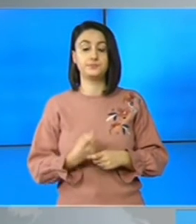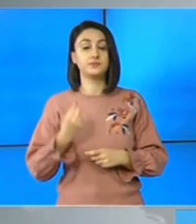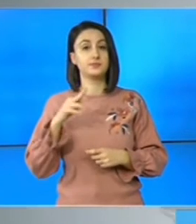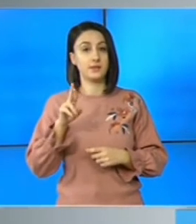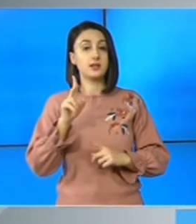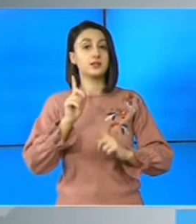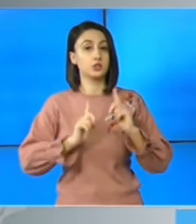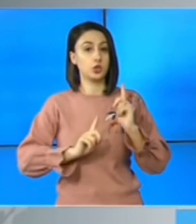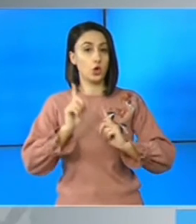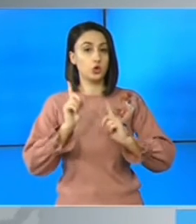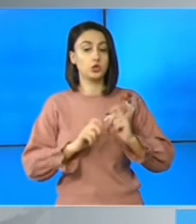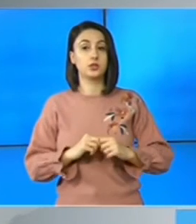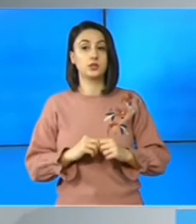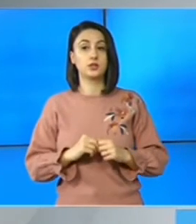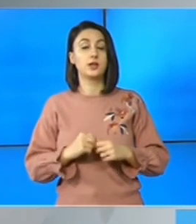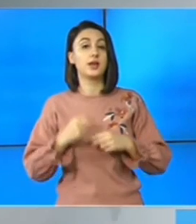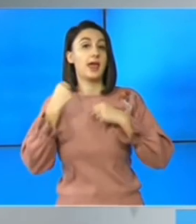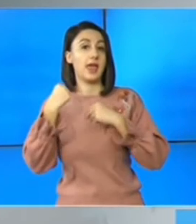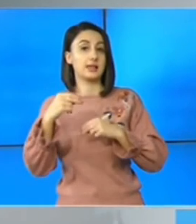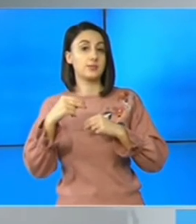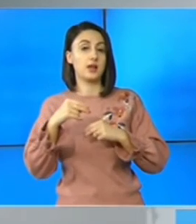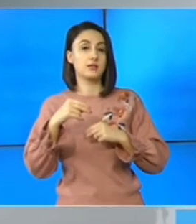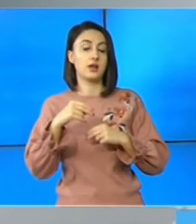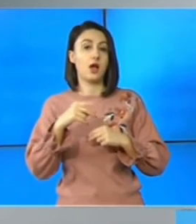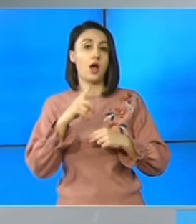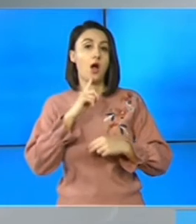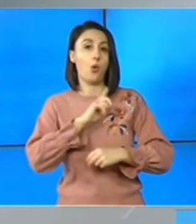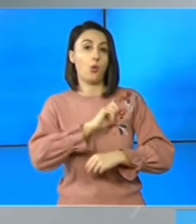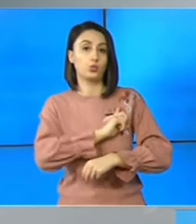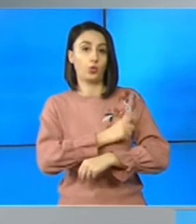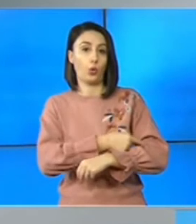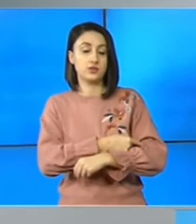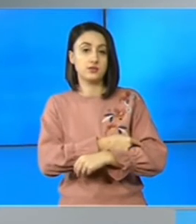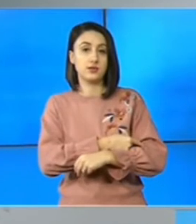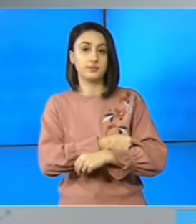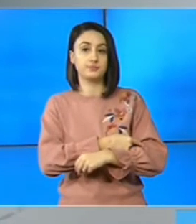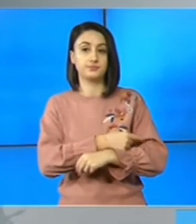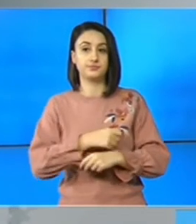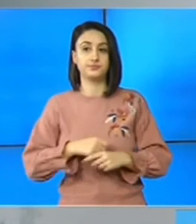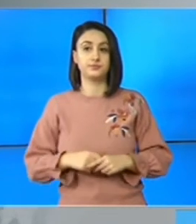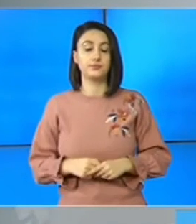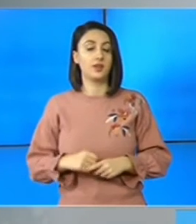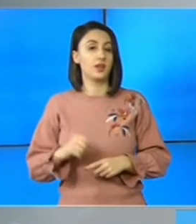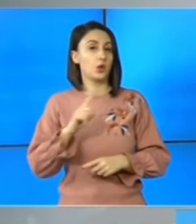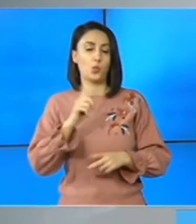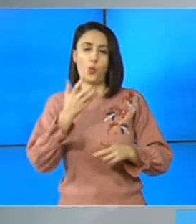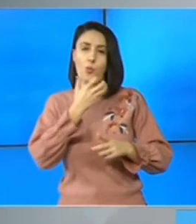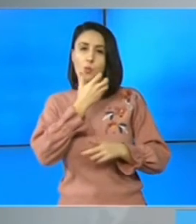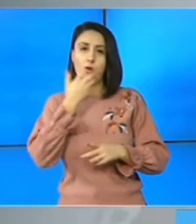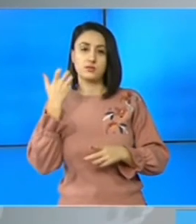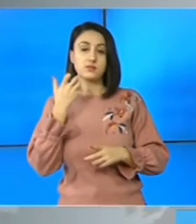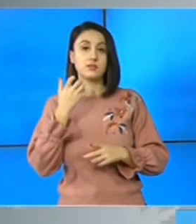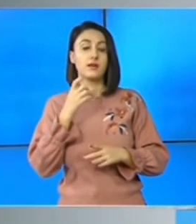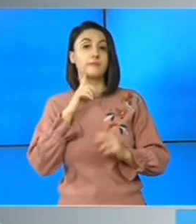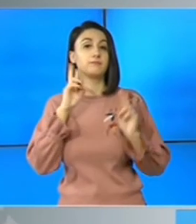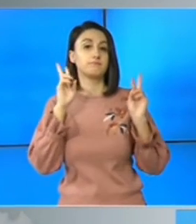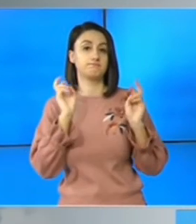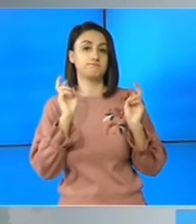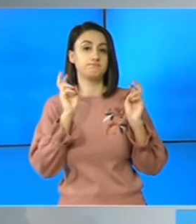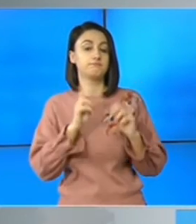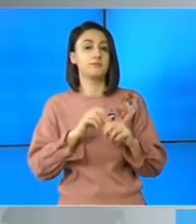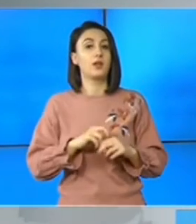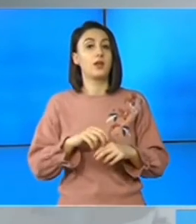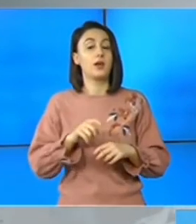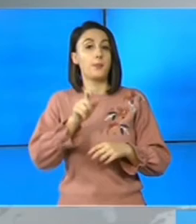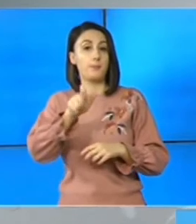cu toată aceasta explicațiile autorităților nu i-au încălzit, dacă putem spune așa, pe